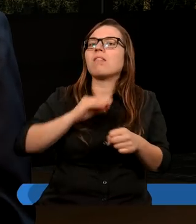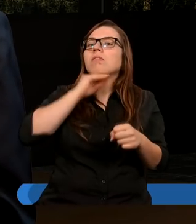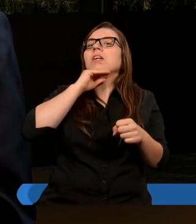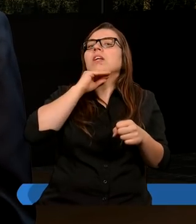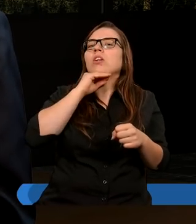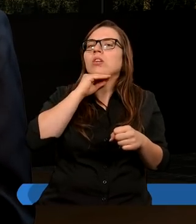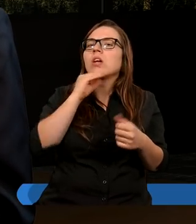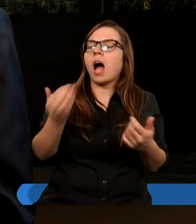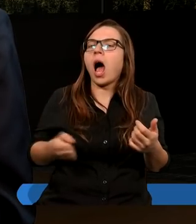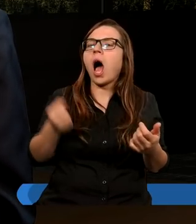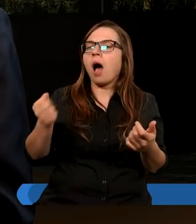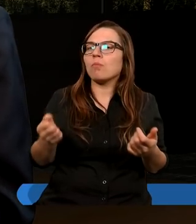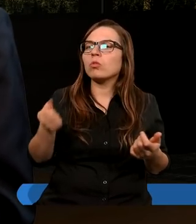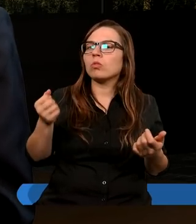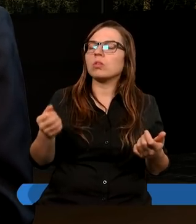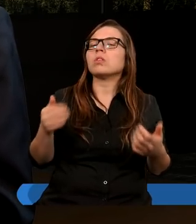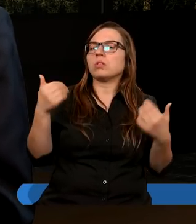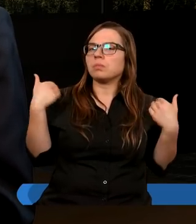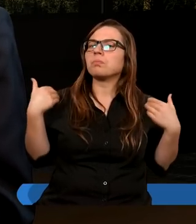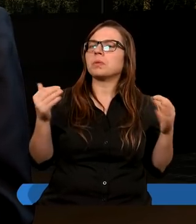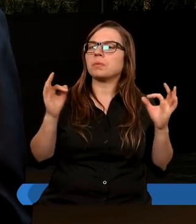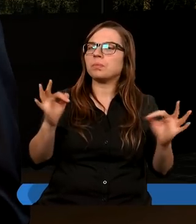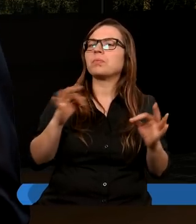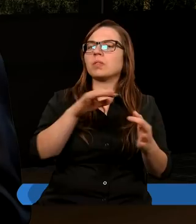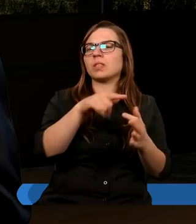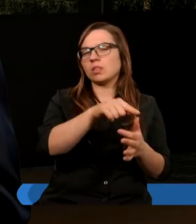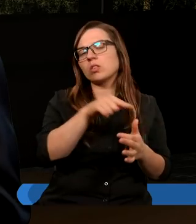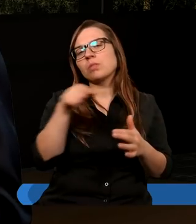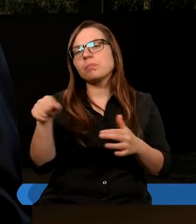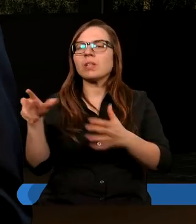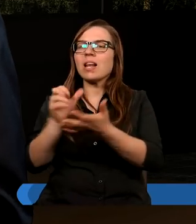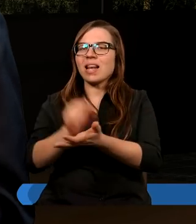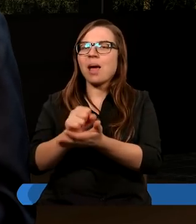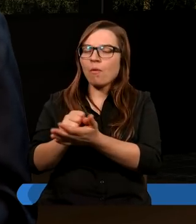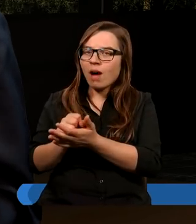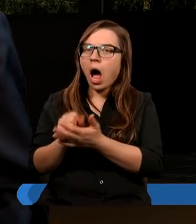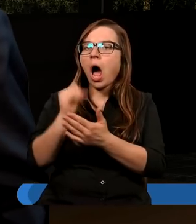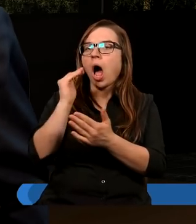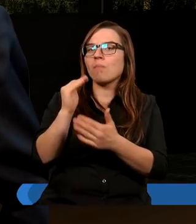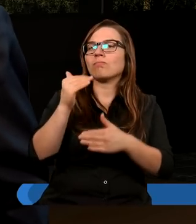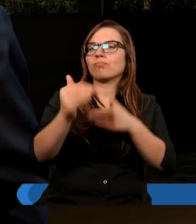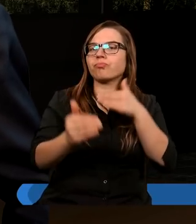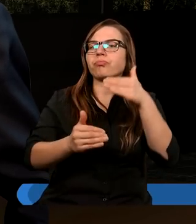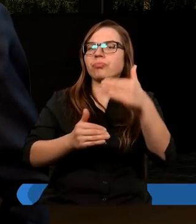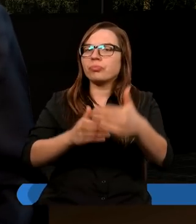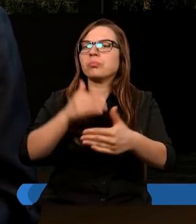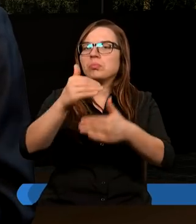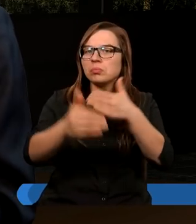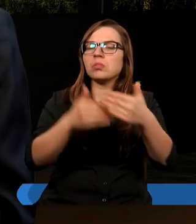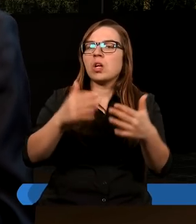I apostołowie zajmowali się na pewno jednym i drugim. Ale jak liczba wzrastała,